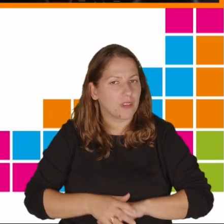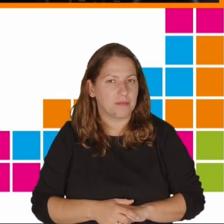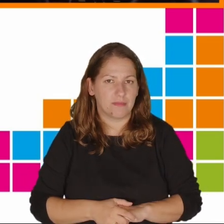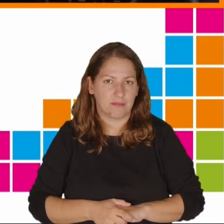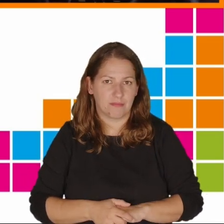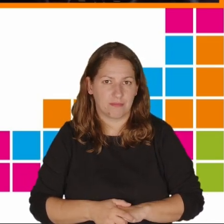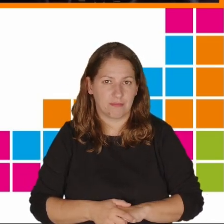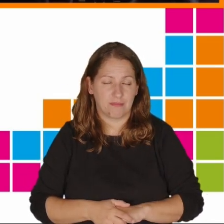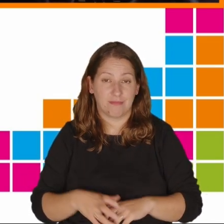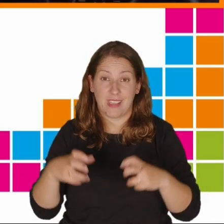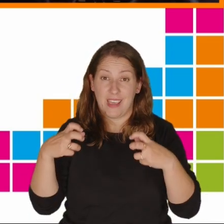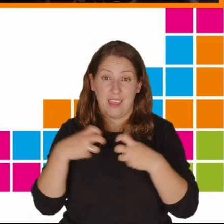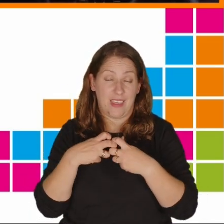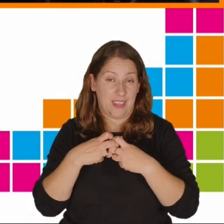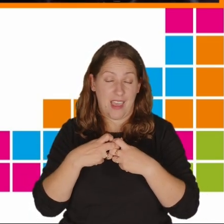Szerokopasmowy internet